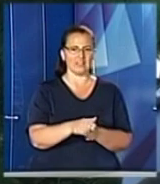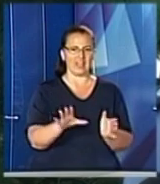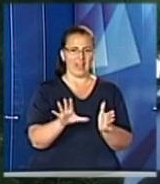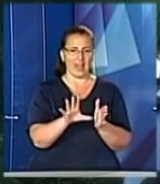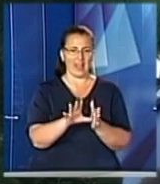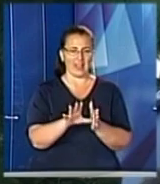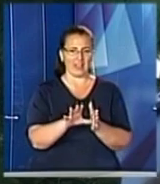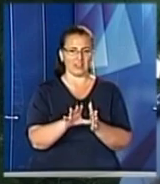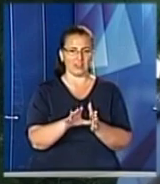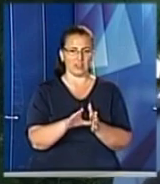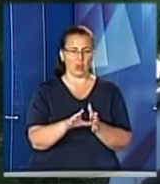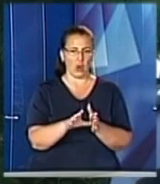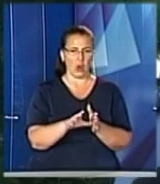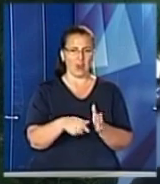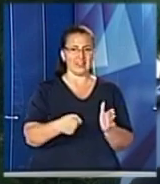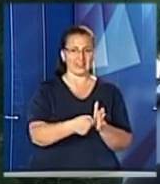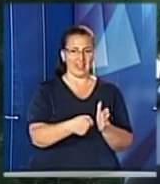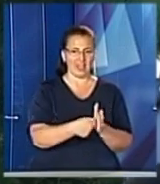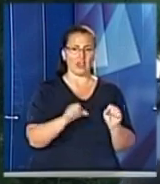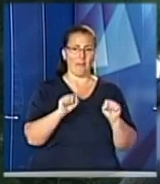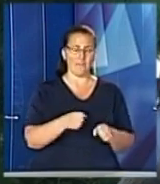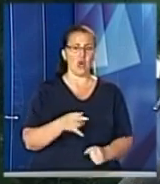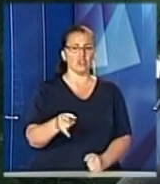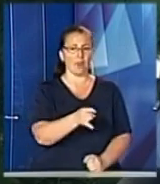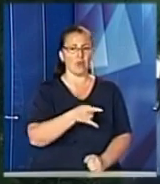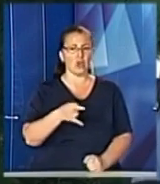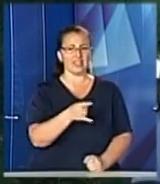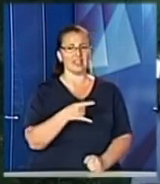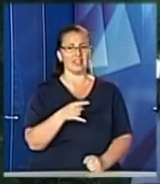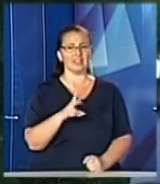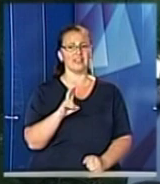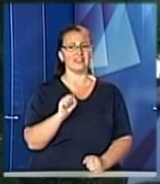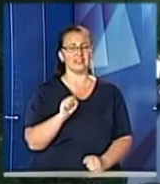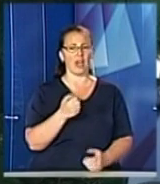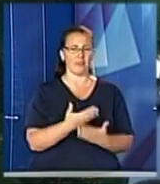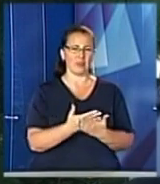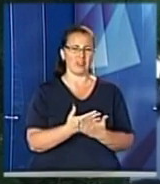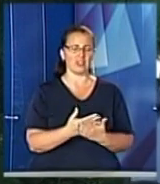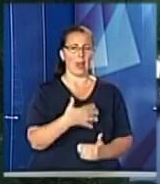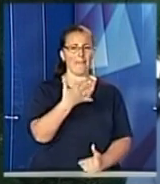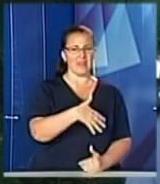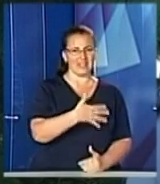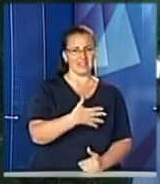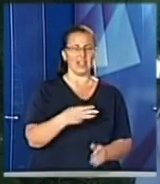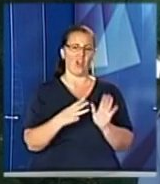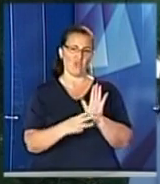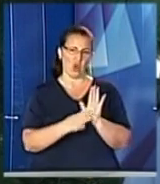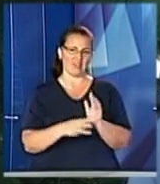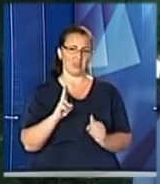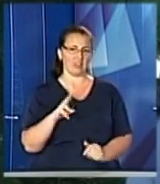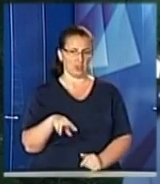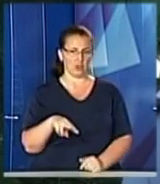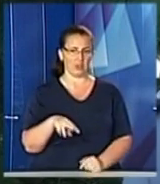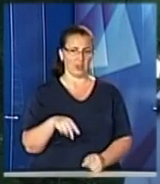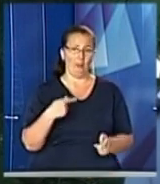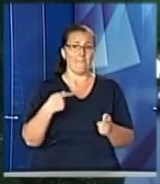можна проїхати на кілометраж від 50 до 80 кілометрів. Остальне